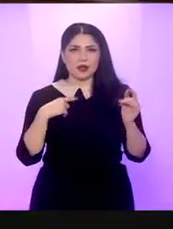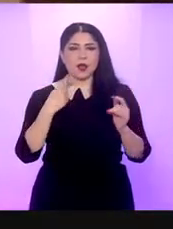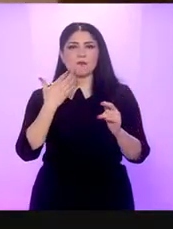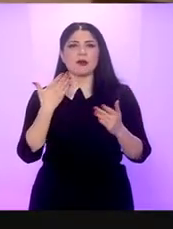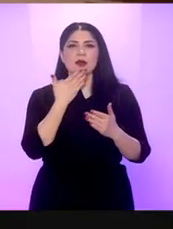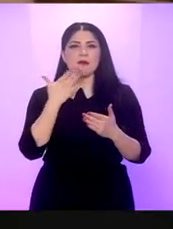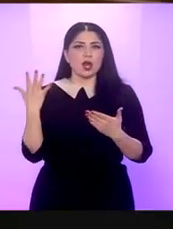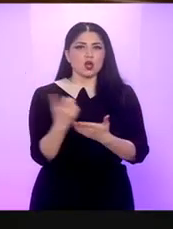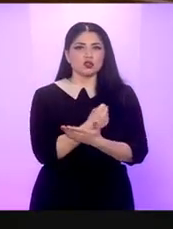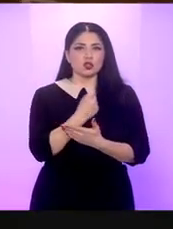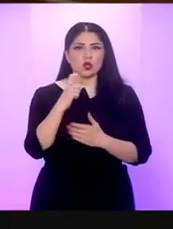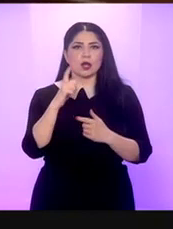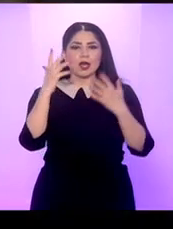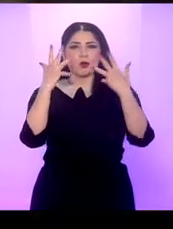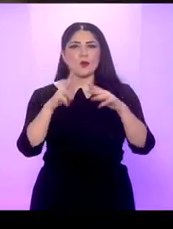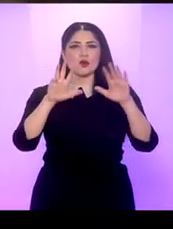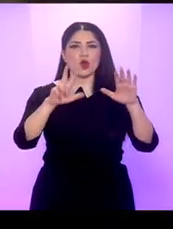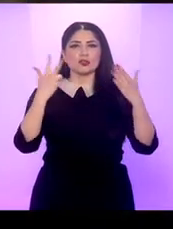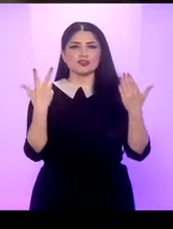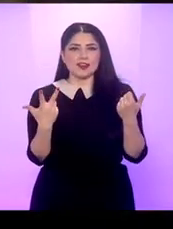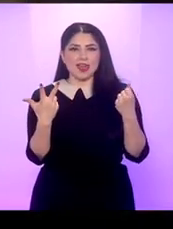Marele câștigător al galei cu numărul 93